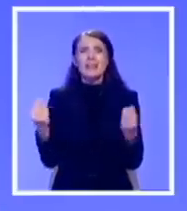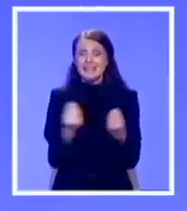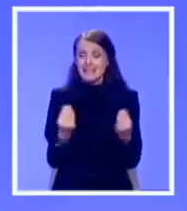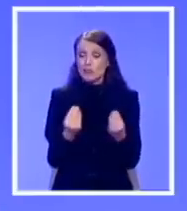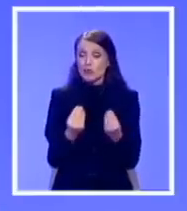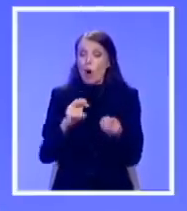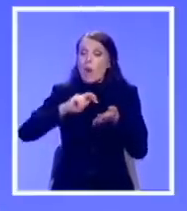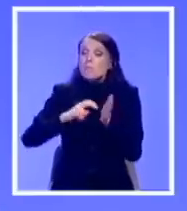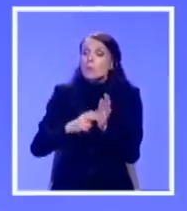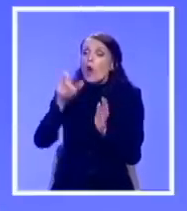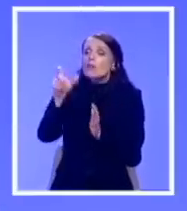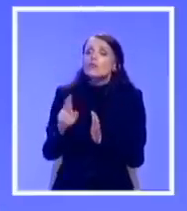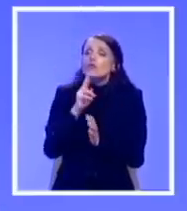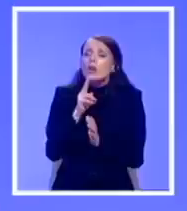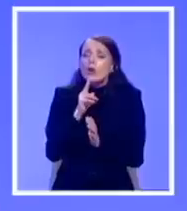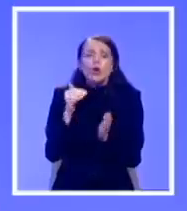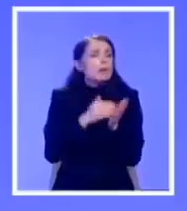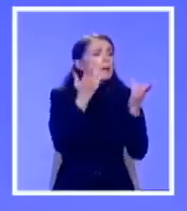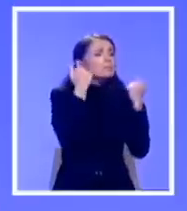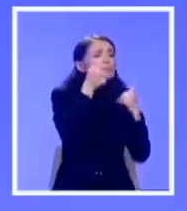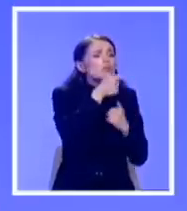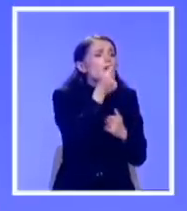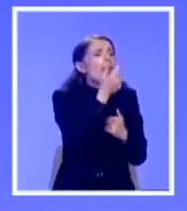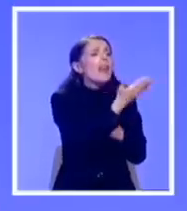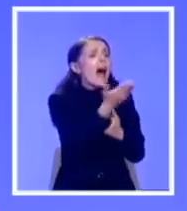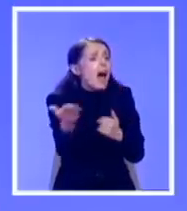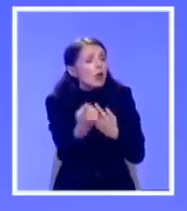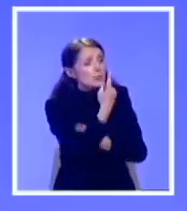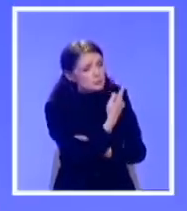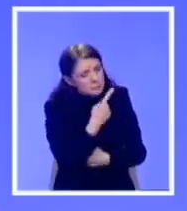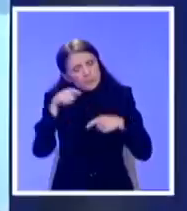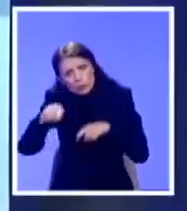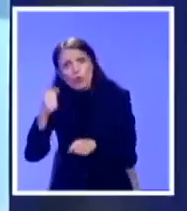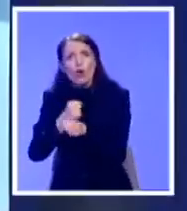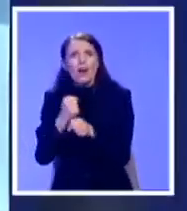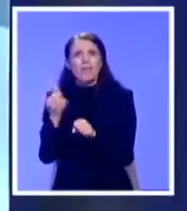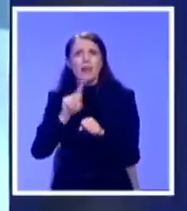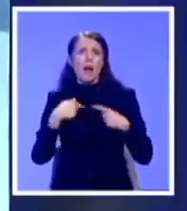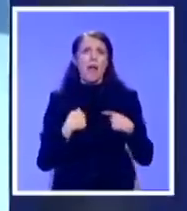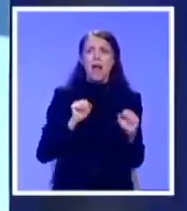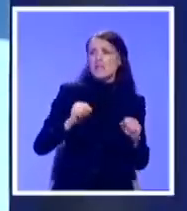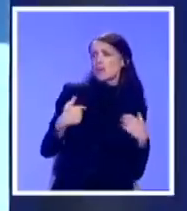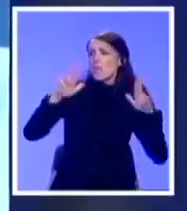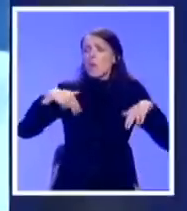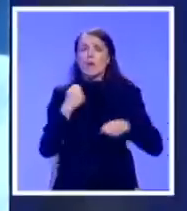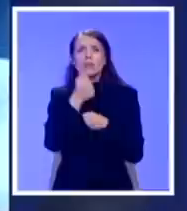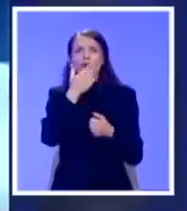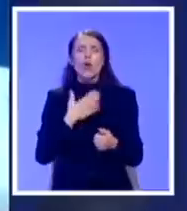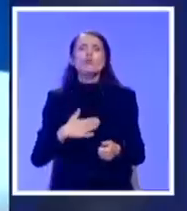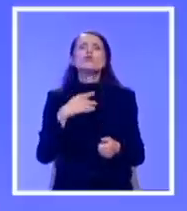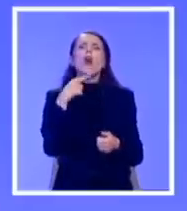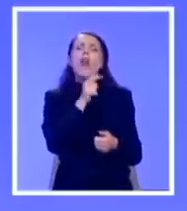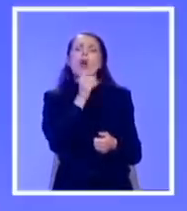činovnik u službi naroda. A ne zaštićeno lice. Da li me razumete? Ko su vaši birači? Ljudi.